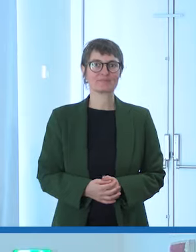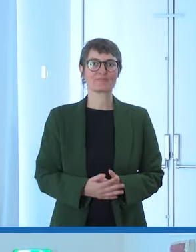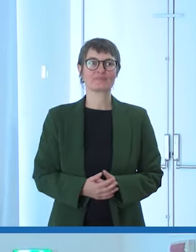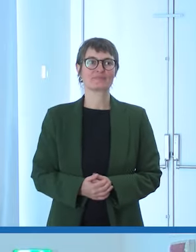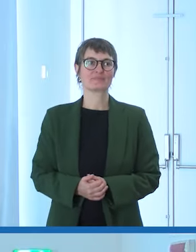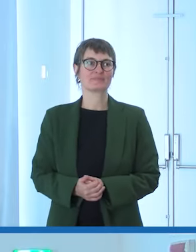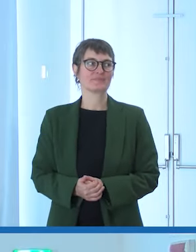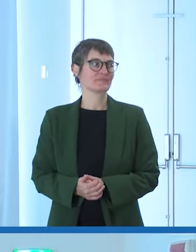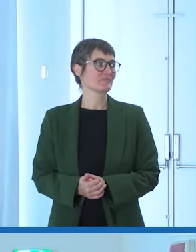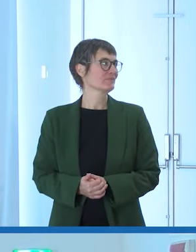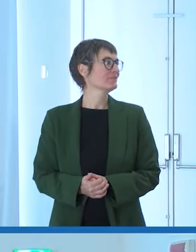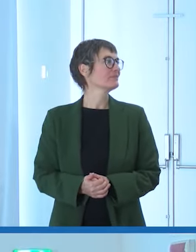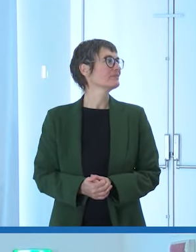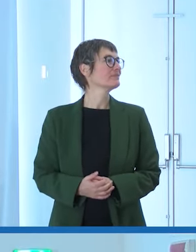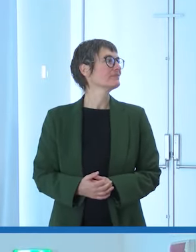ecco